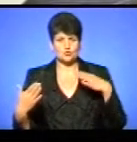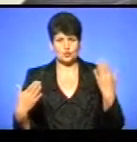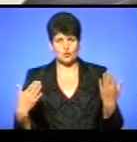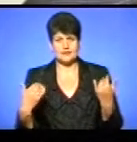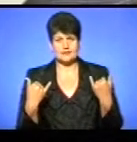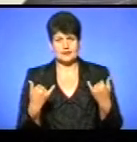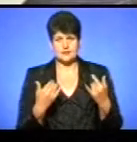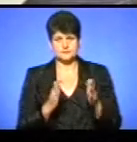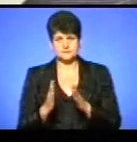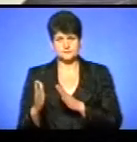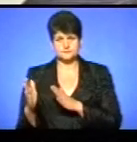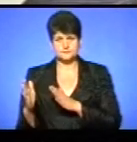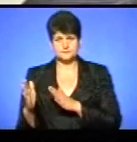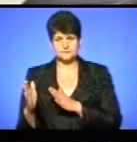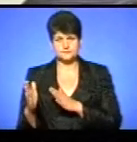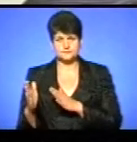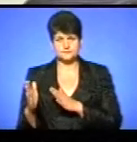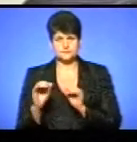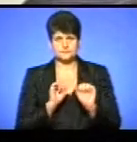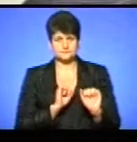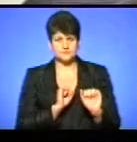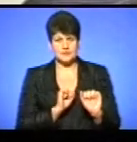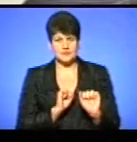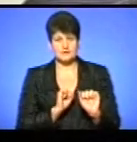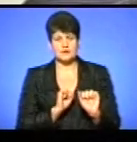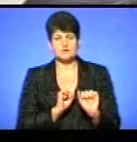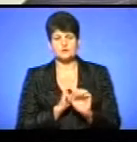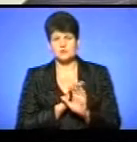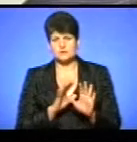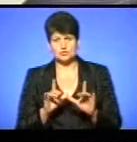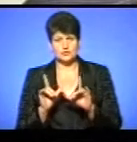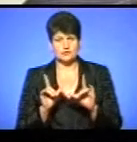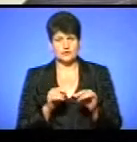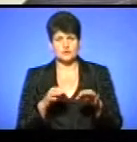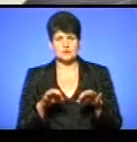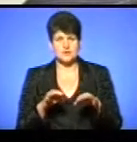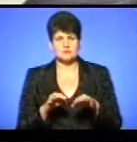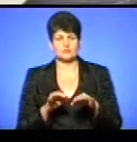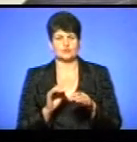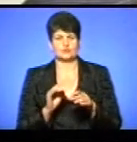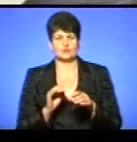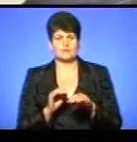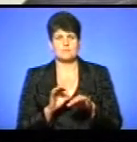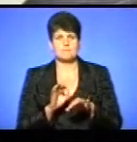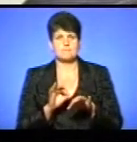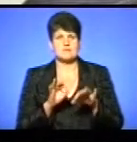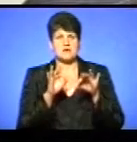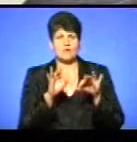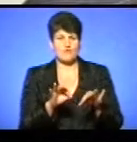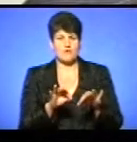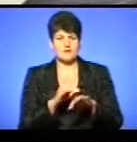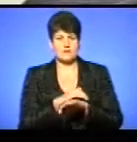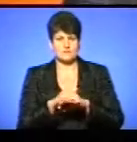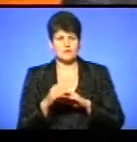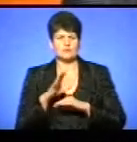безпеки, і унеможливлення виїзду транспорту, паркування, скажімо, транспорту на вулиці, це